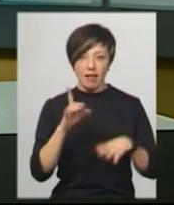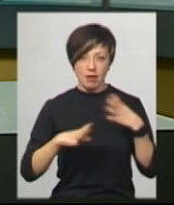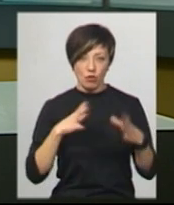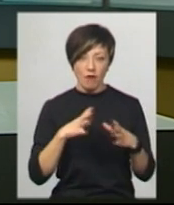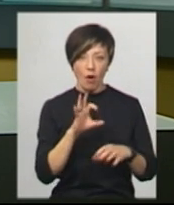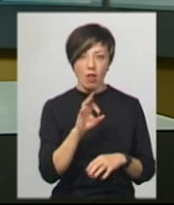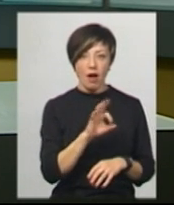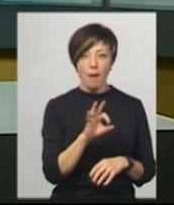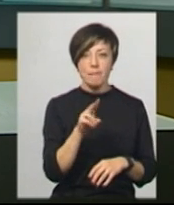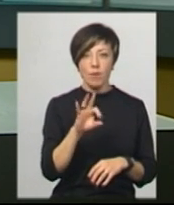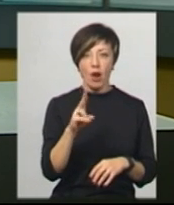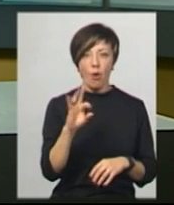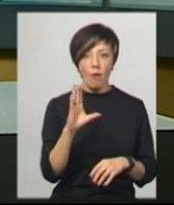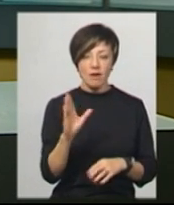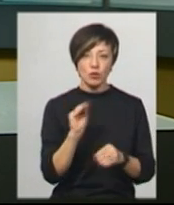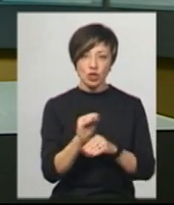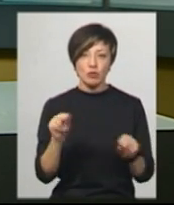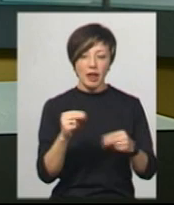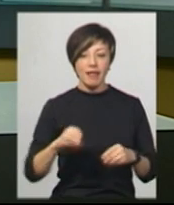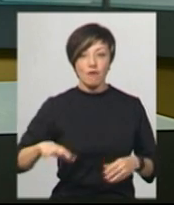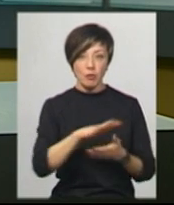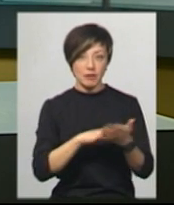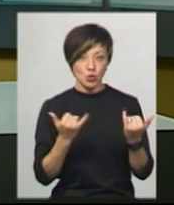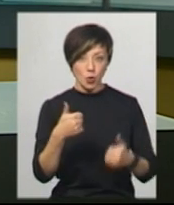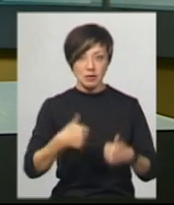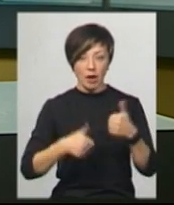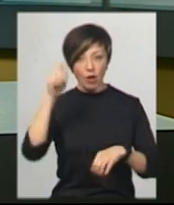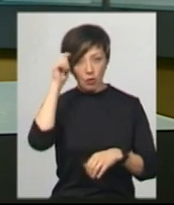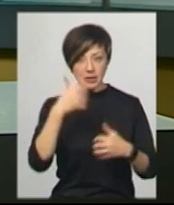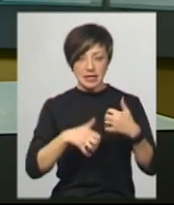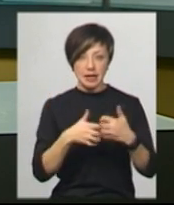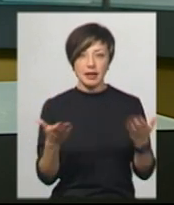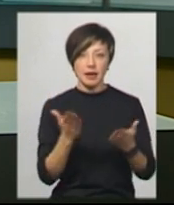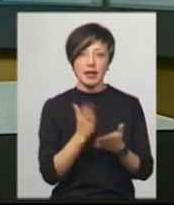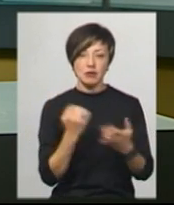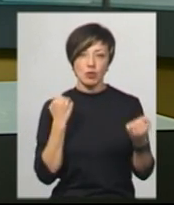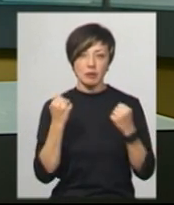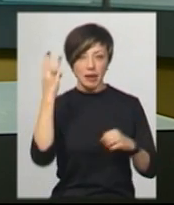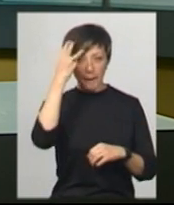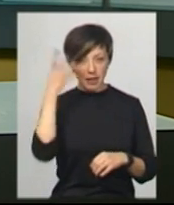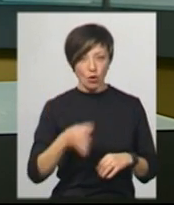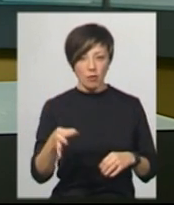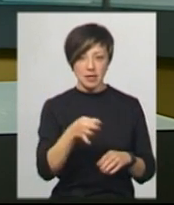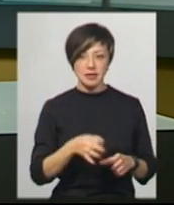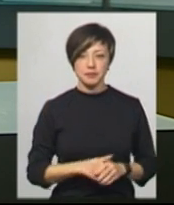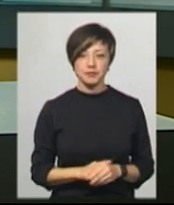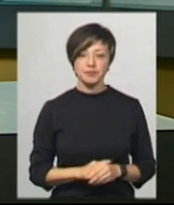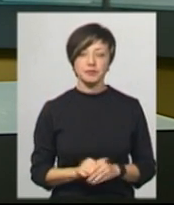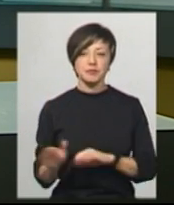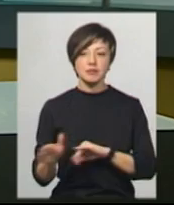Олег Поляков додає, чемпіонат Європи ще триває. Сьогодні змагаються хлопці, серед яких є і спортсмени Хмельницької області.